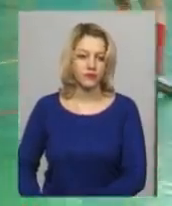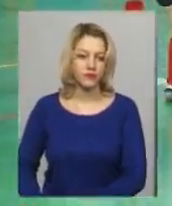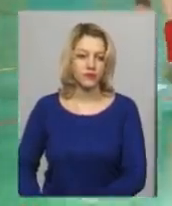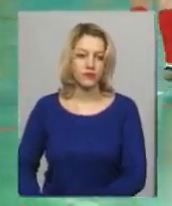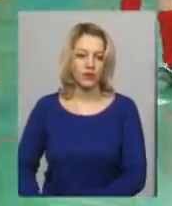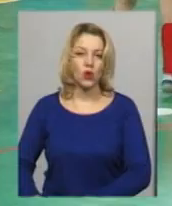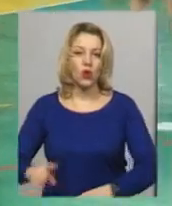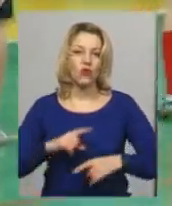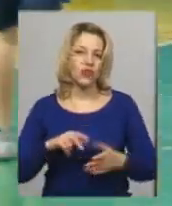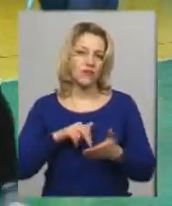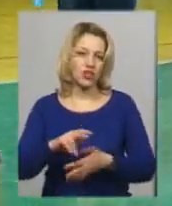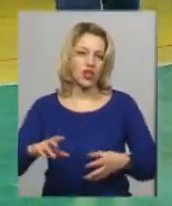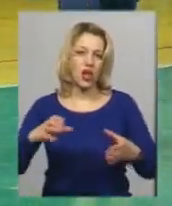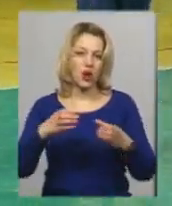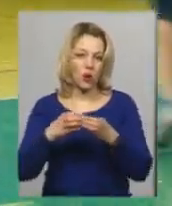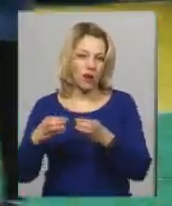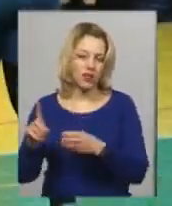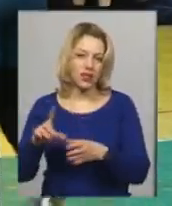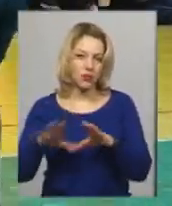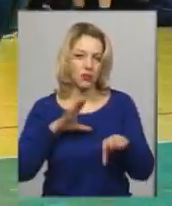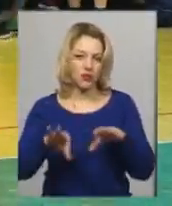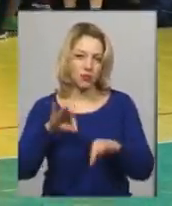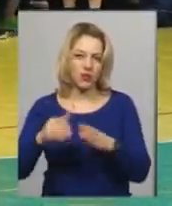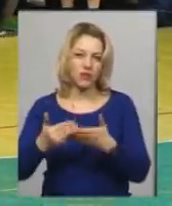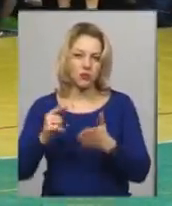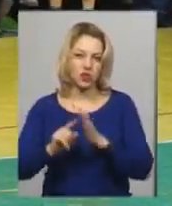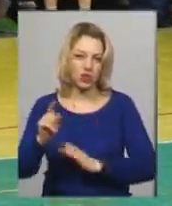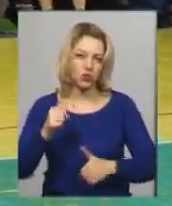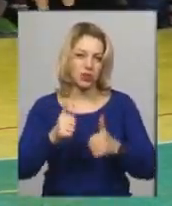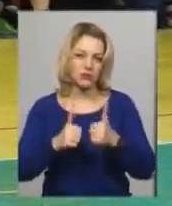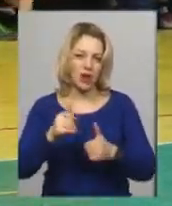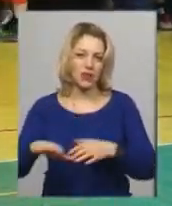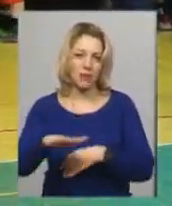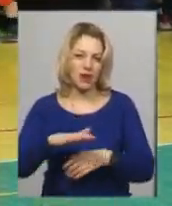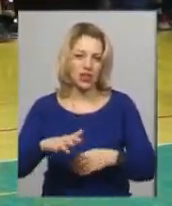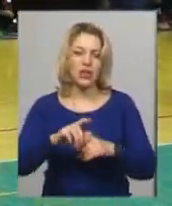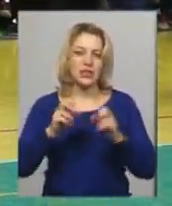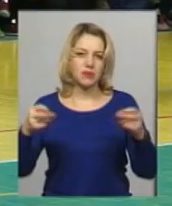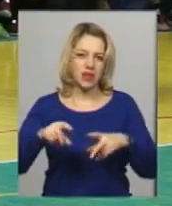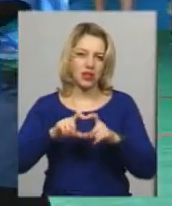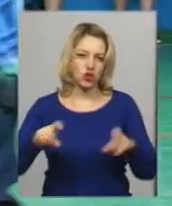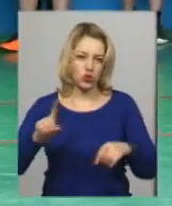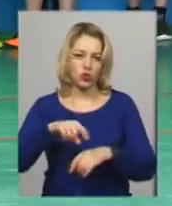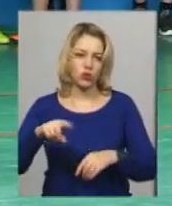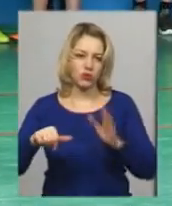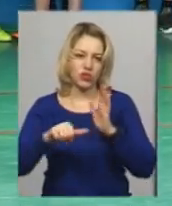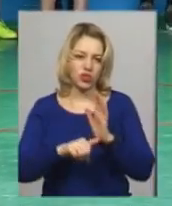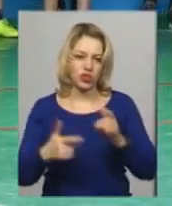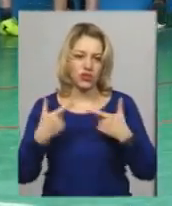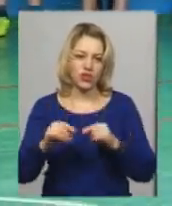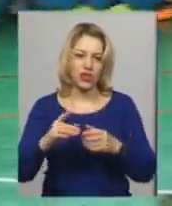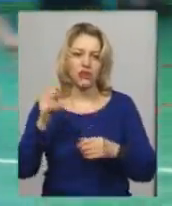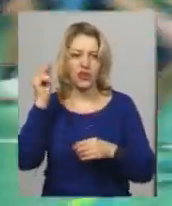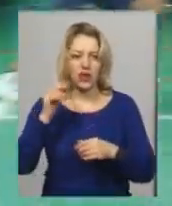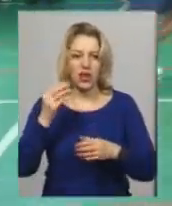У фінал вийшли команди, які пройшли відбір від початку змагань. На майданчику зараз команди шостої спеціалізованої загальноосвітньої школи, де за команду